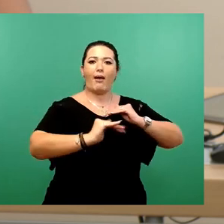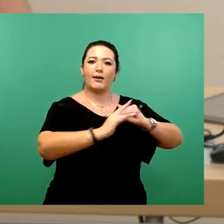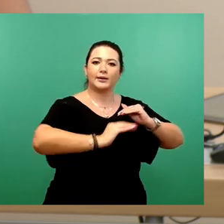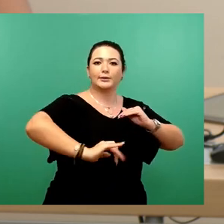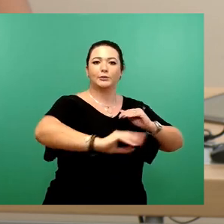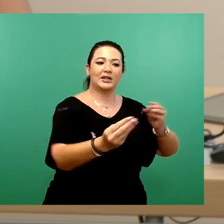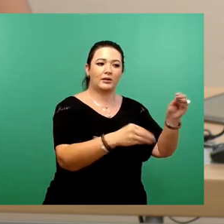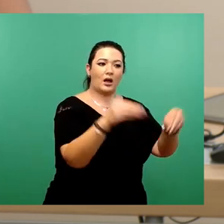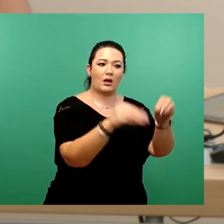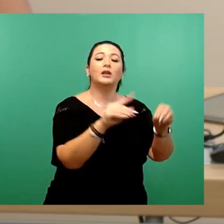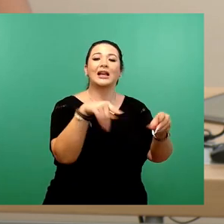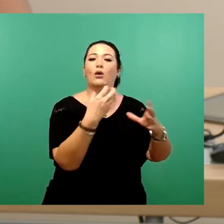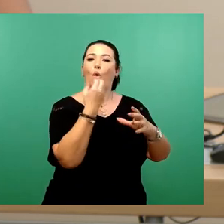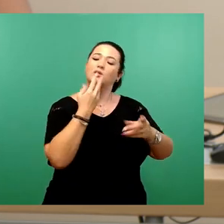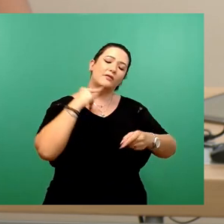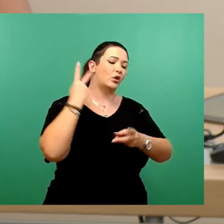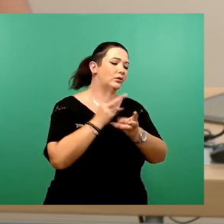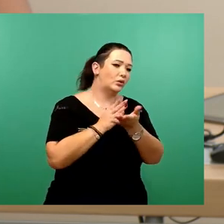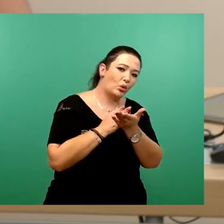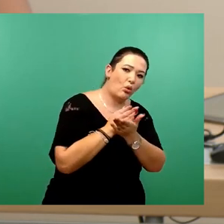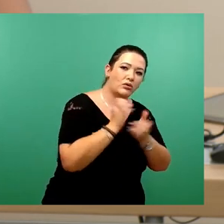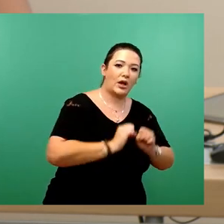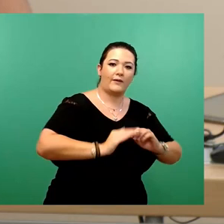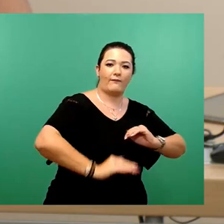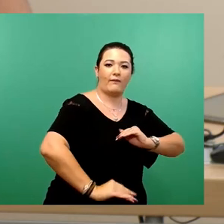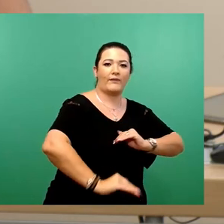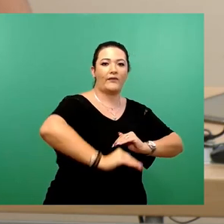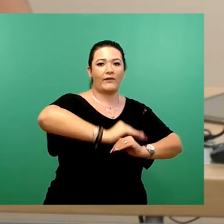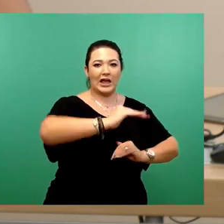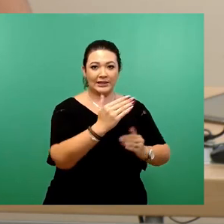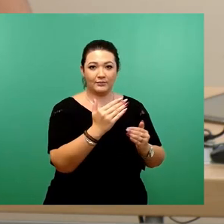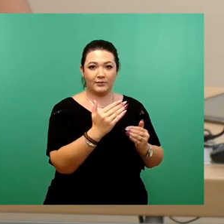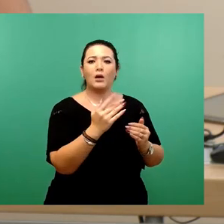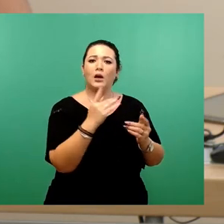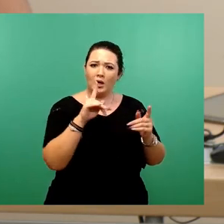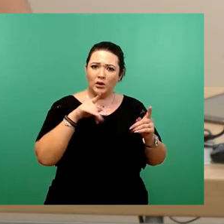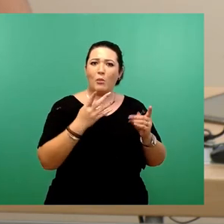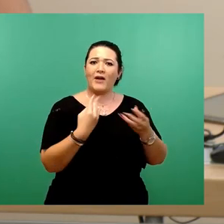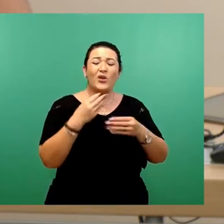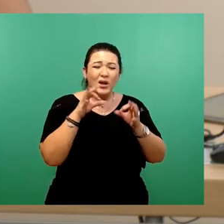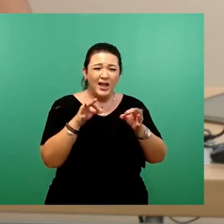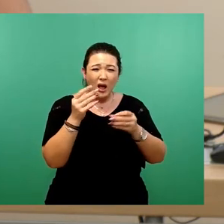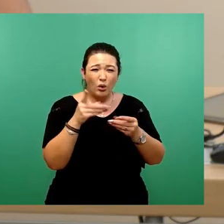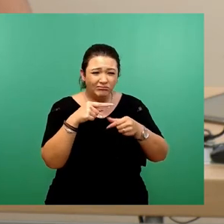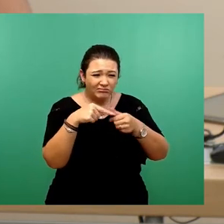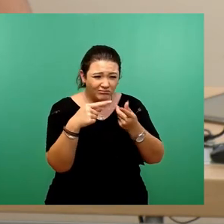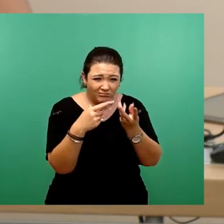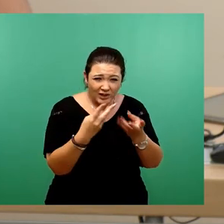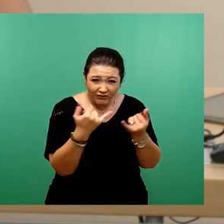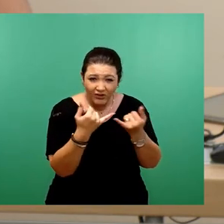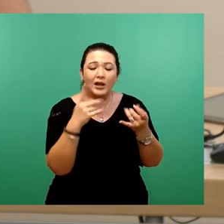wachsen können. Die Details würde ich Ihnen schriftlich zukommen lassen, dass wir nicht zu viel Zeit hier verlieren. Aber